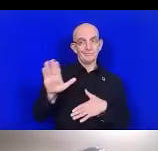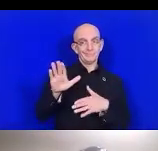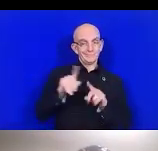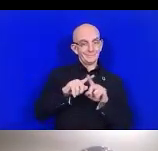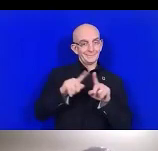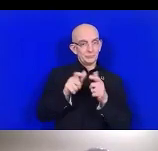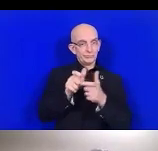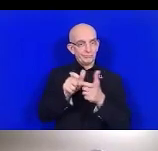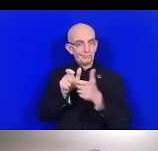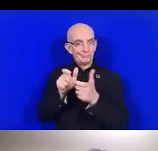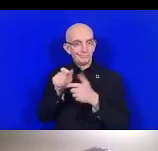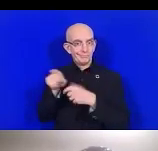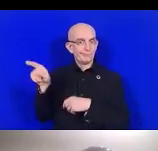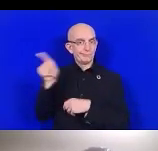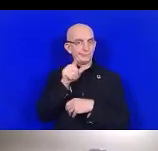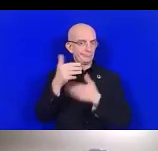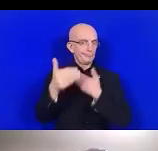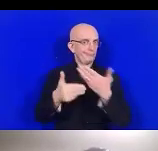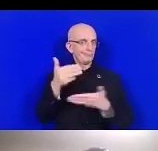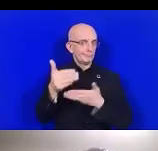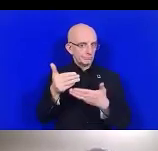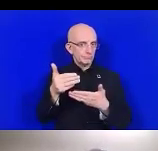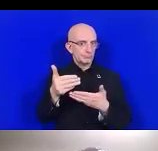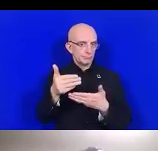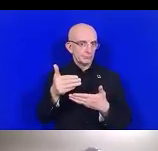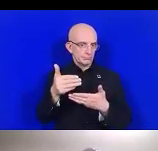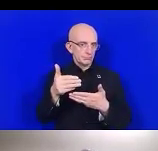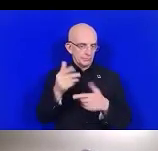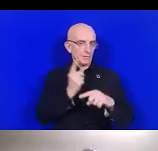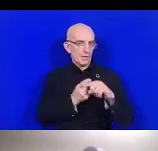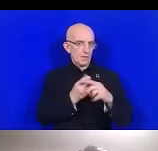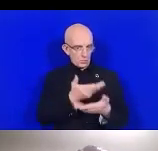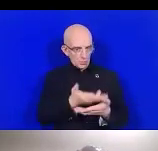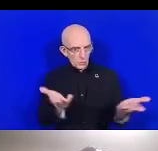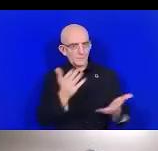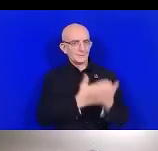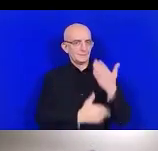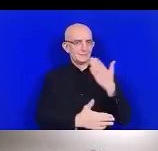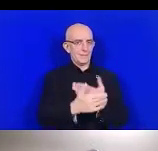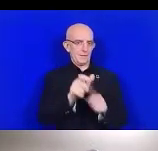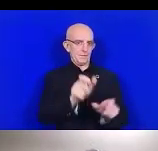Et nous pouvons clairement dire comment mener des actions